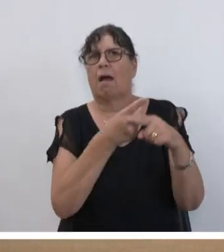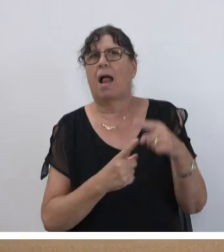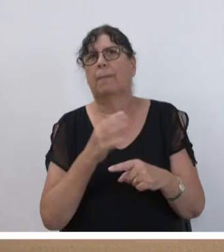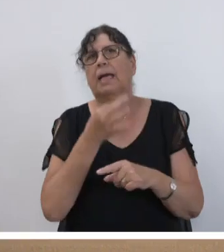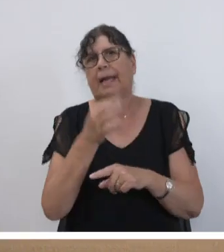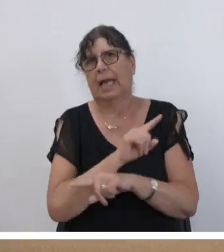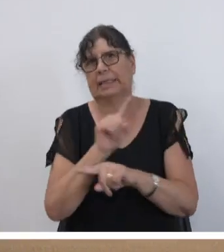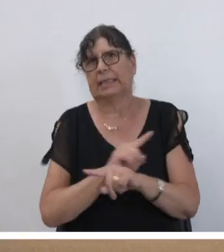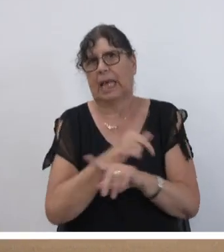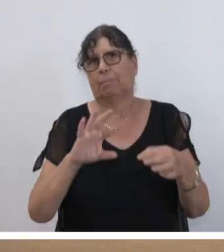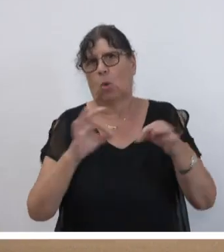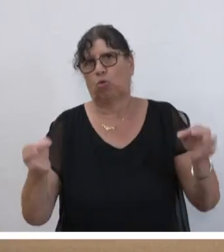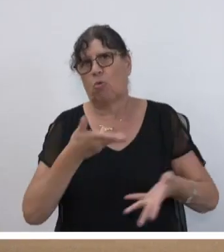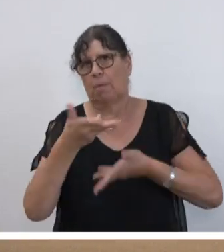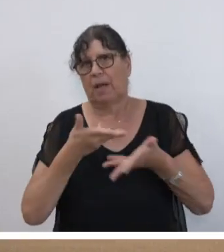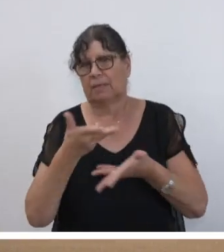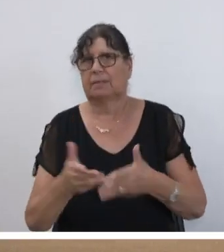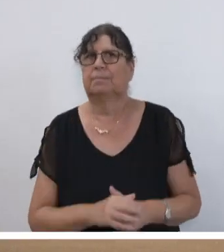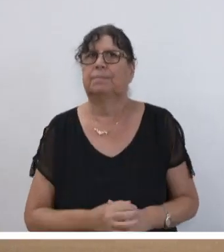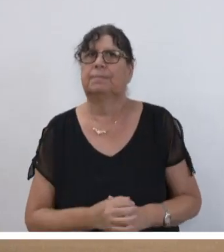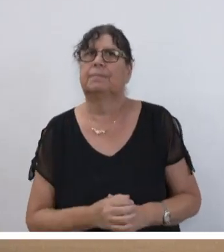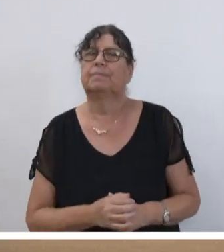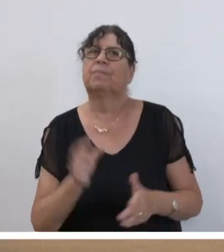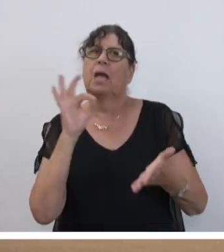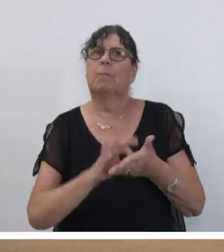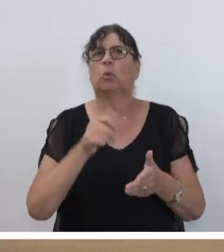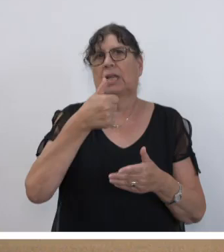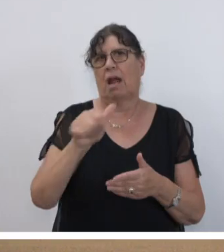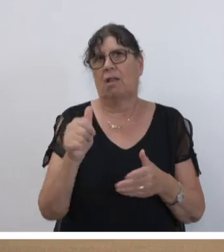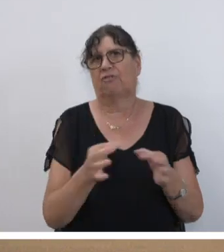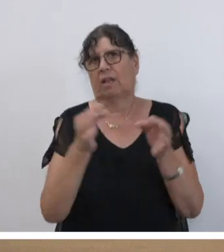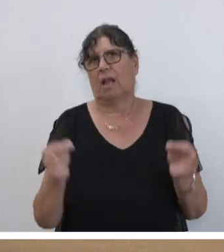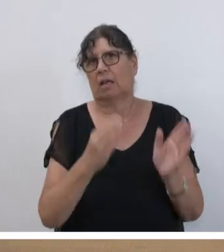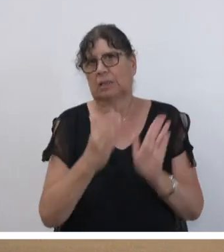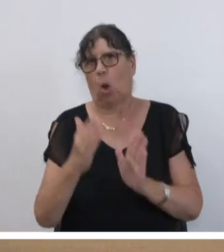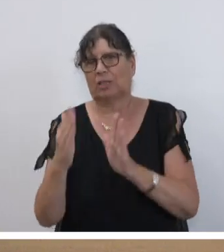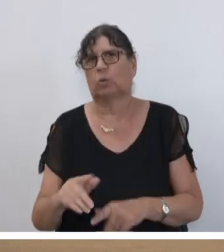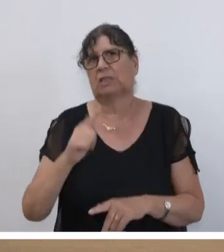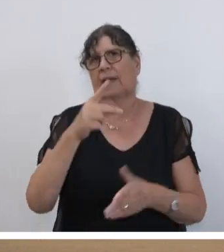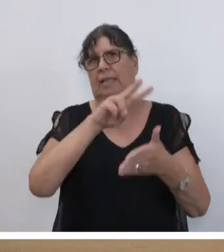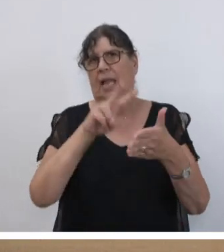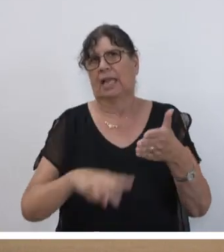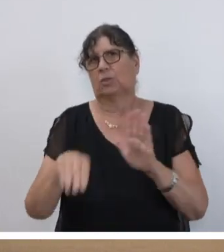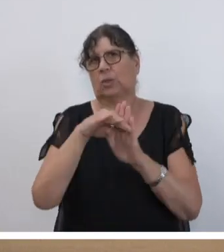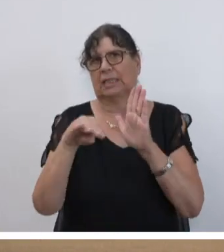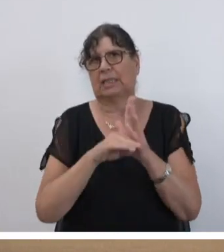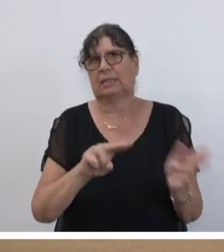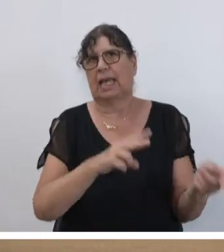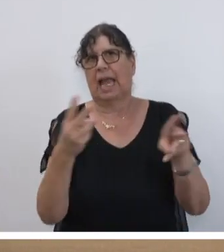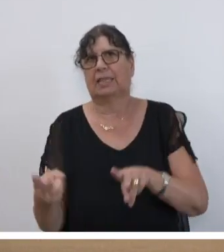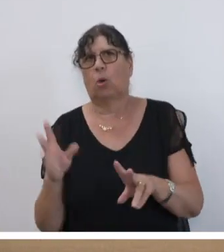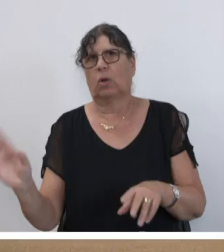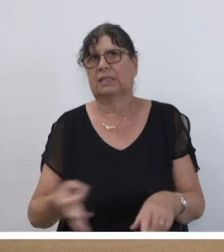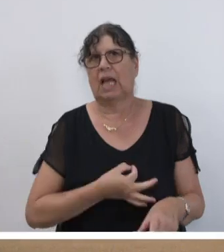Redezeitmodul beraten wird. Zu Punkt 11 der Tagesordnung, zweite Lesung des Gesetzes zur Änderung des